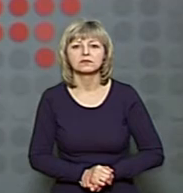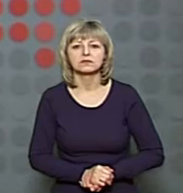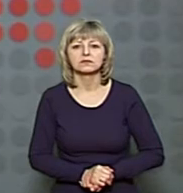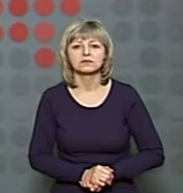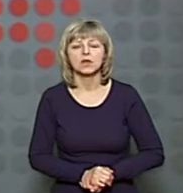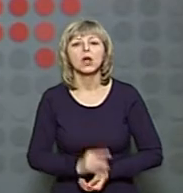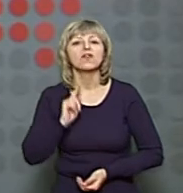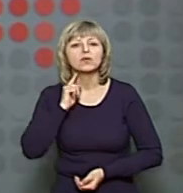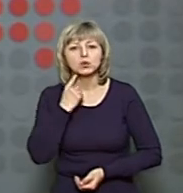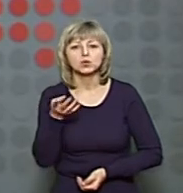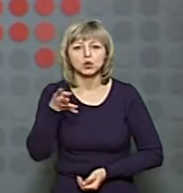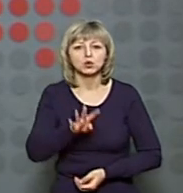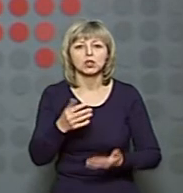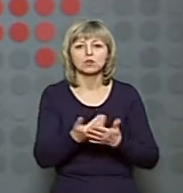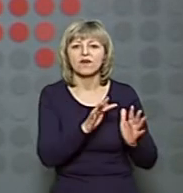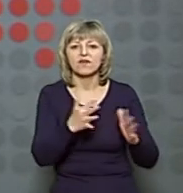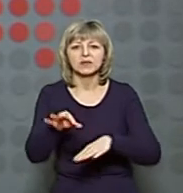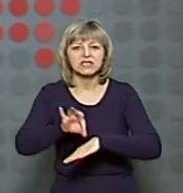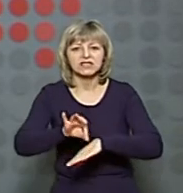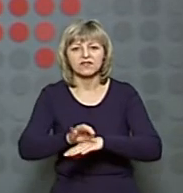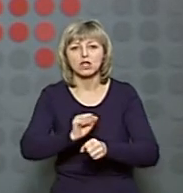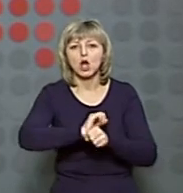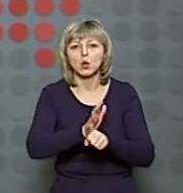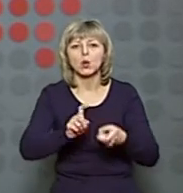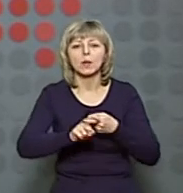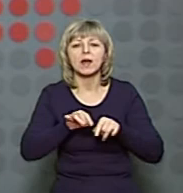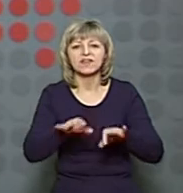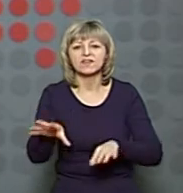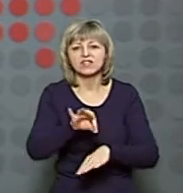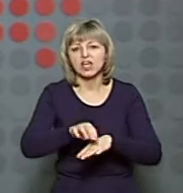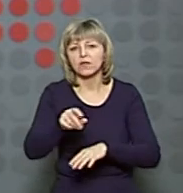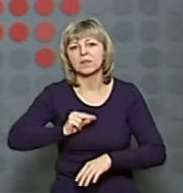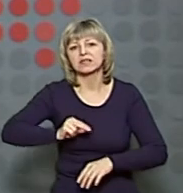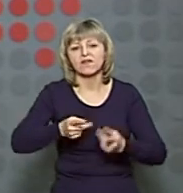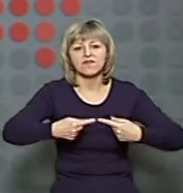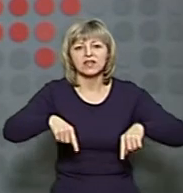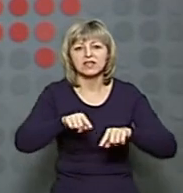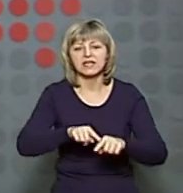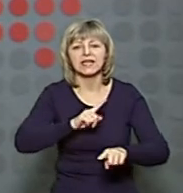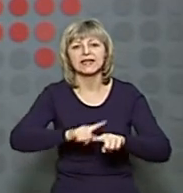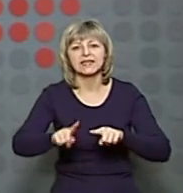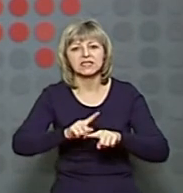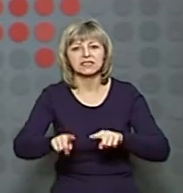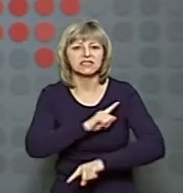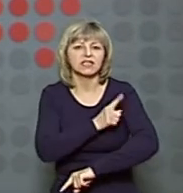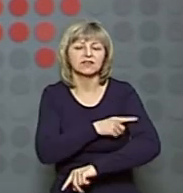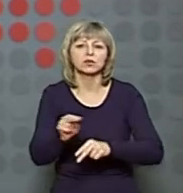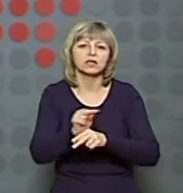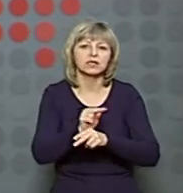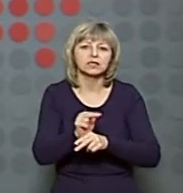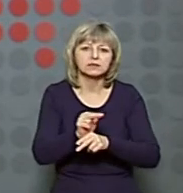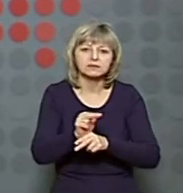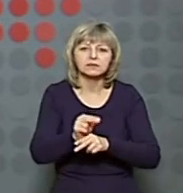У Луцьку чотири нові випадки захворювання на коронавірус. Усі хворі – працівники відділення інтенсивної терапії міської